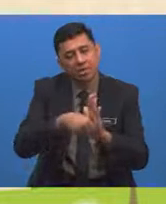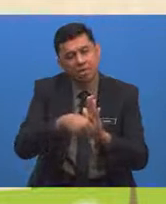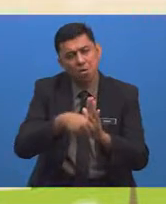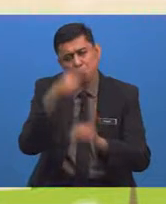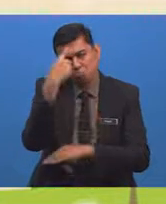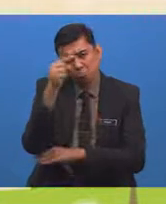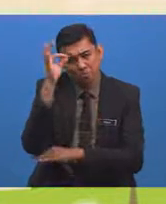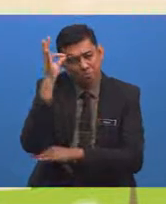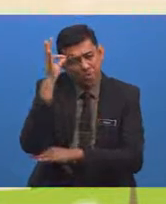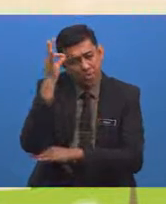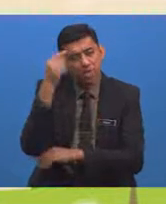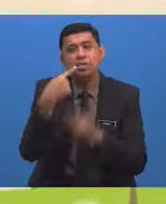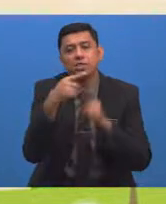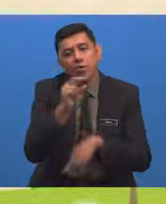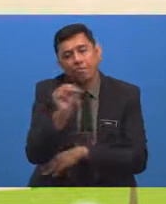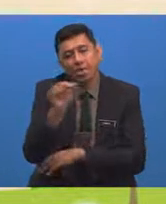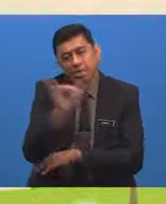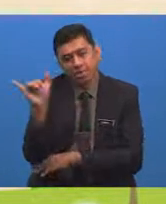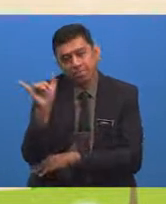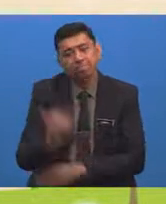fikirkan Jawapannya